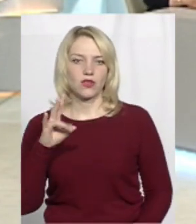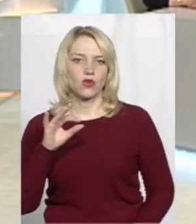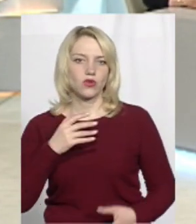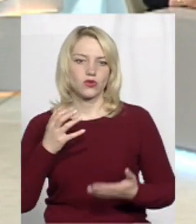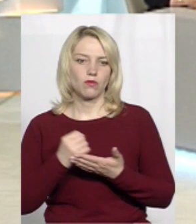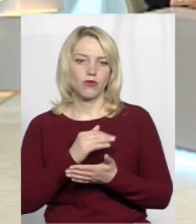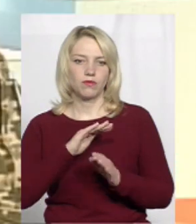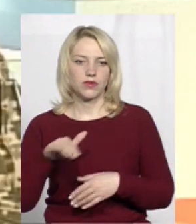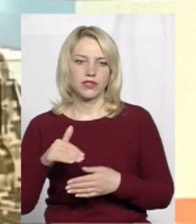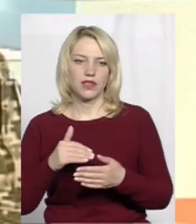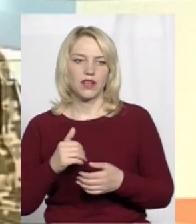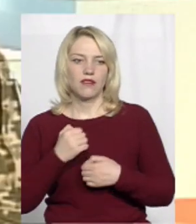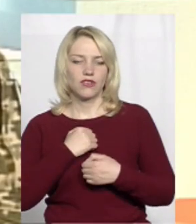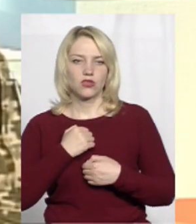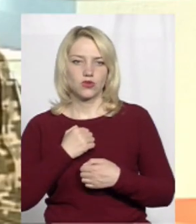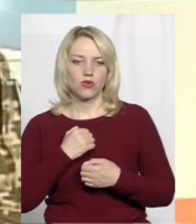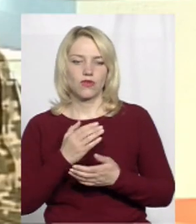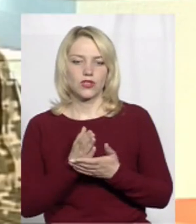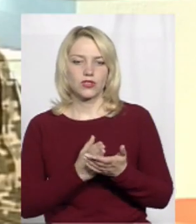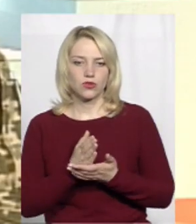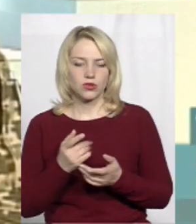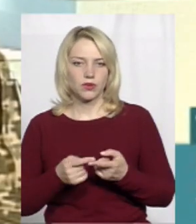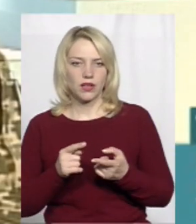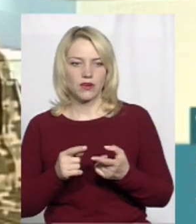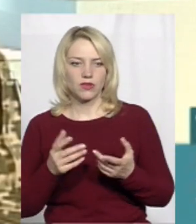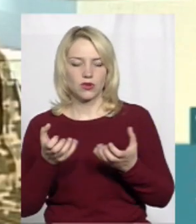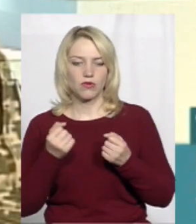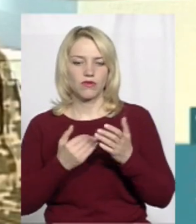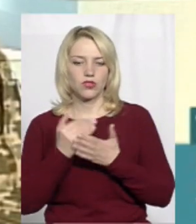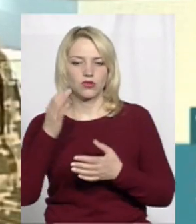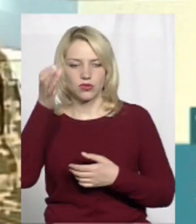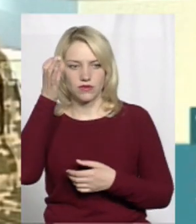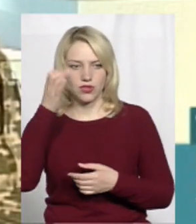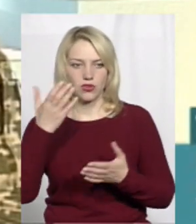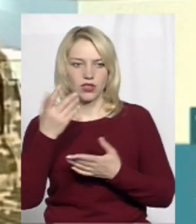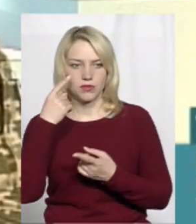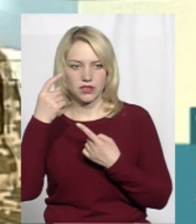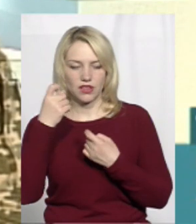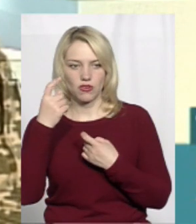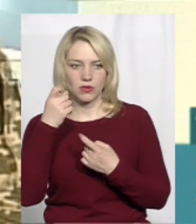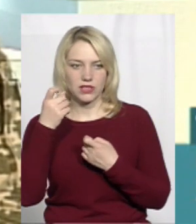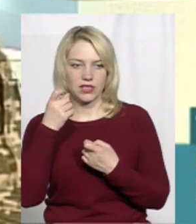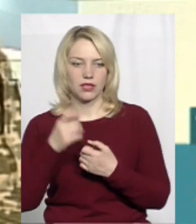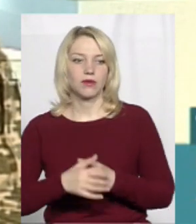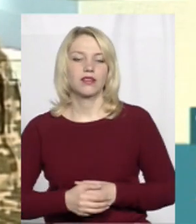вищу освіту. Я журналіст. І якимись інформаційними